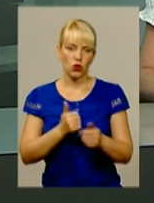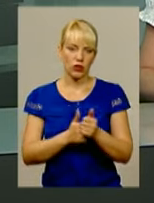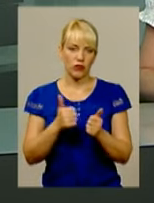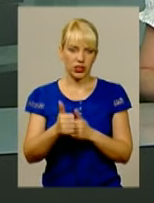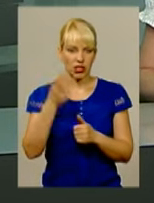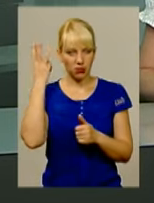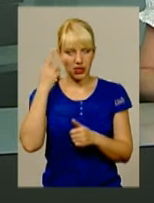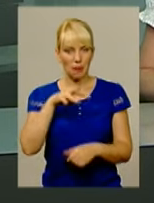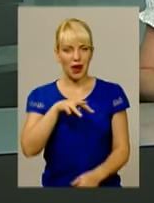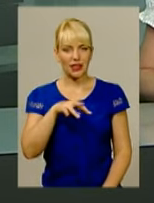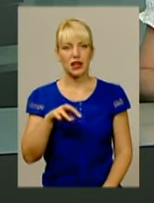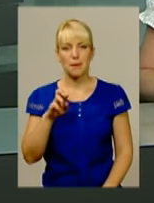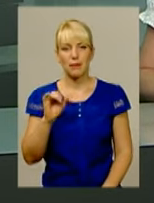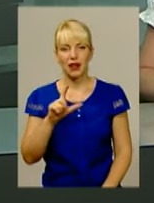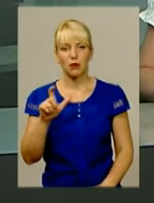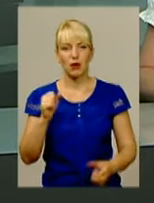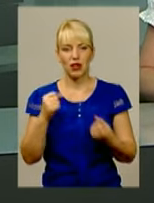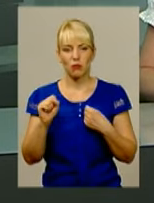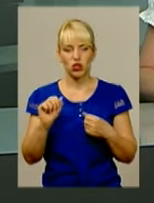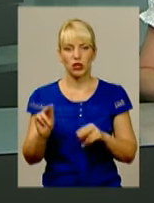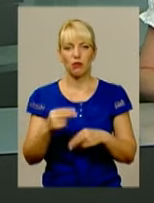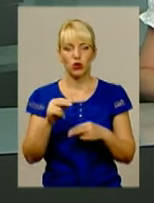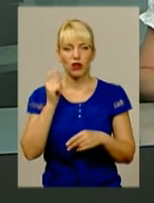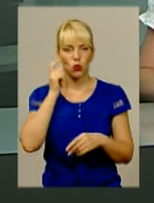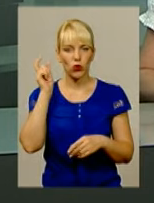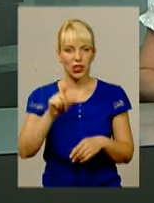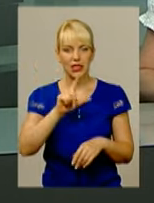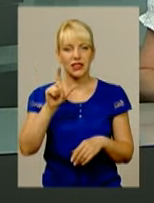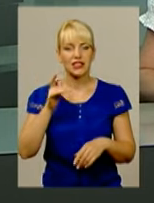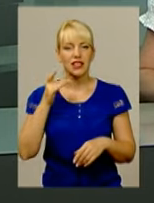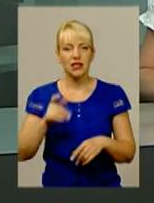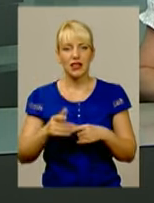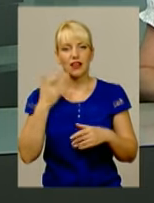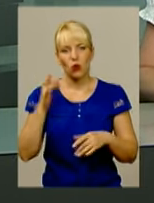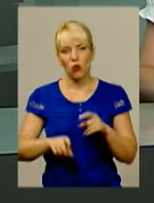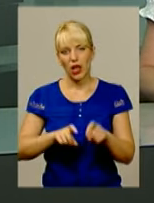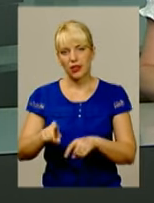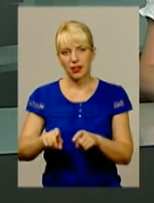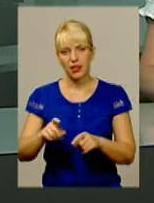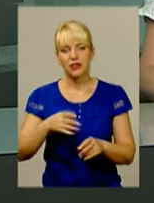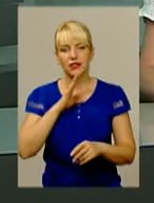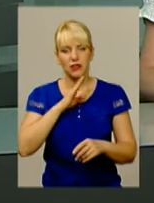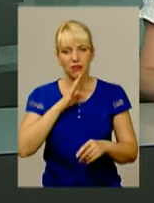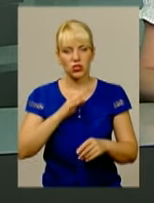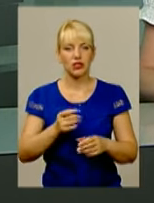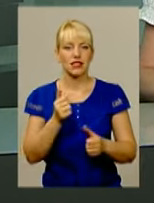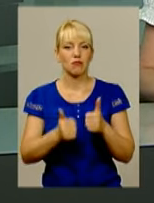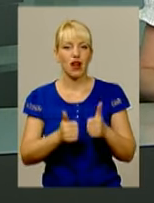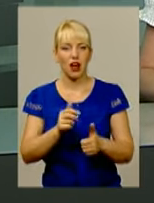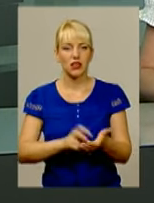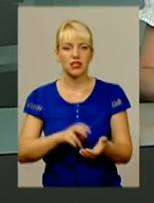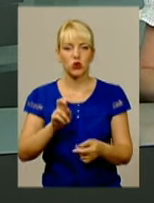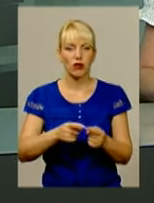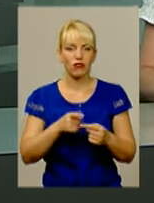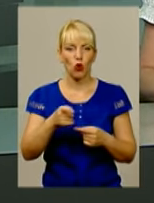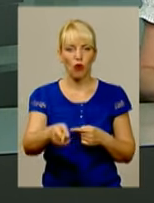Хмельничанка Марина Бех переможиться чемпіонату України з легкої атлетики. Дівчина змагалася у стрибках у